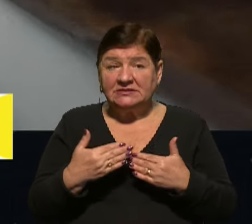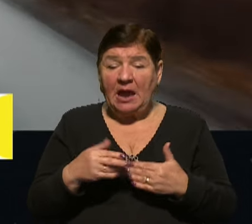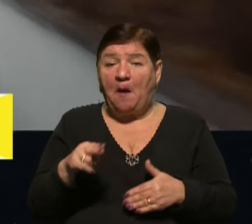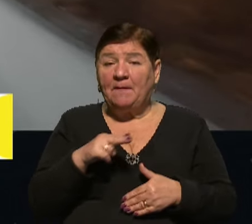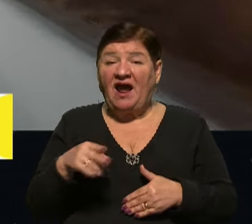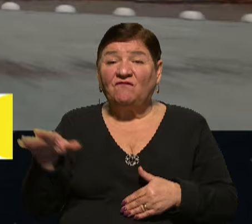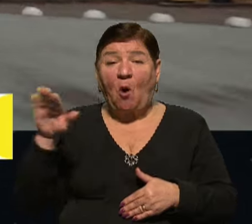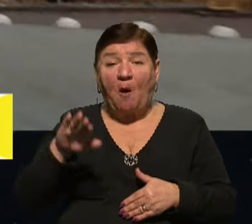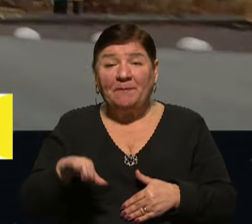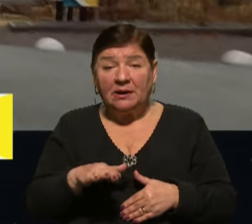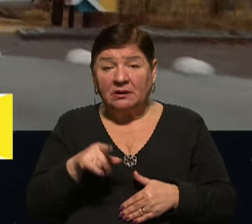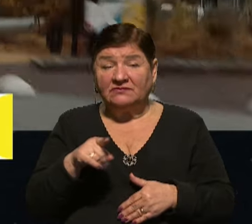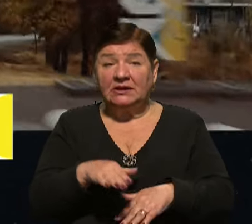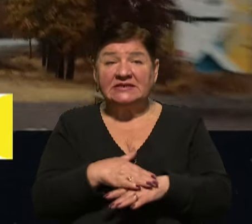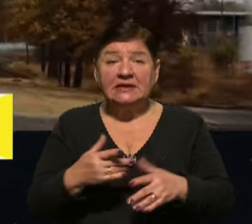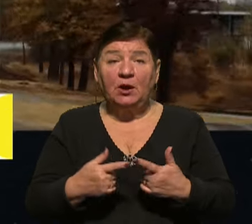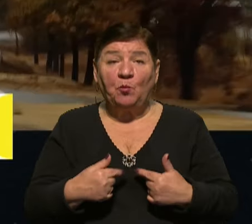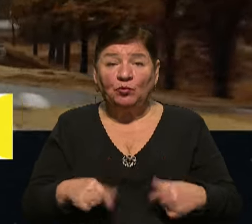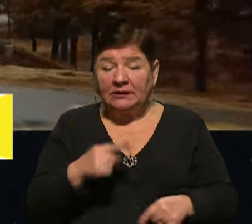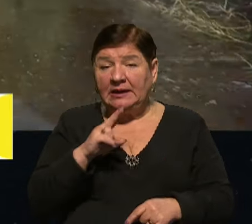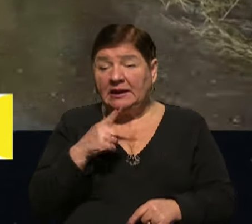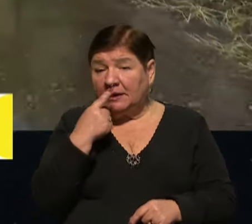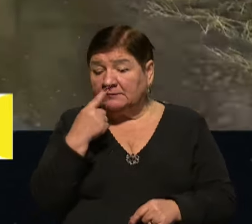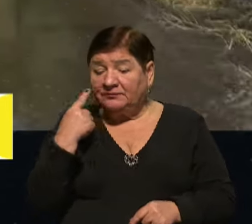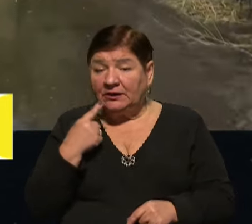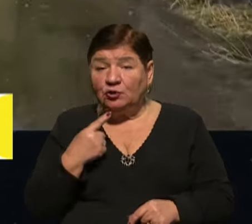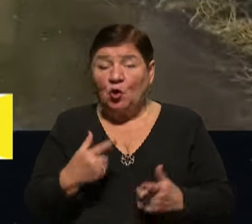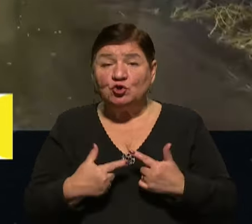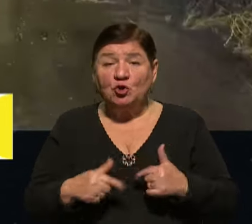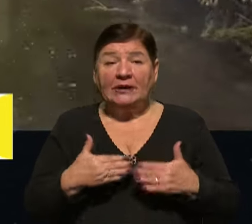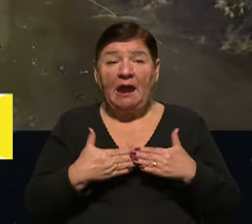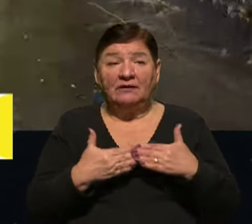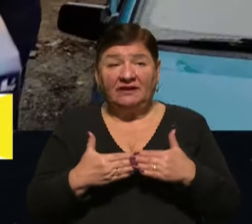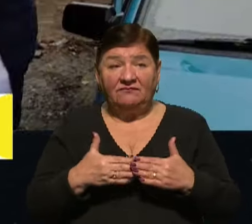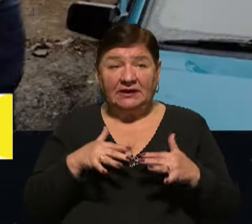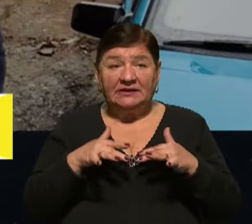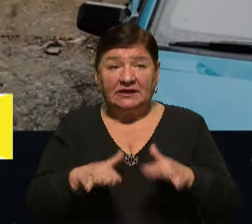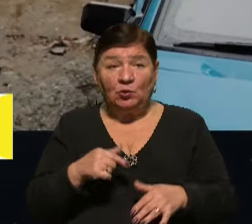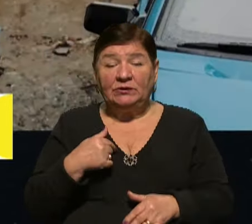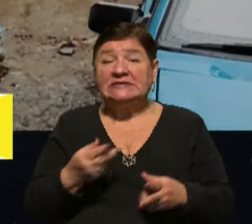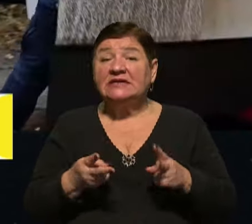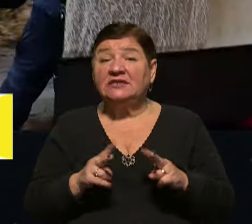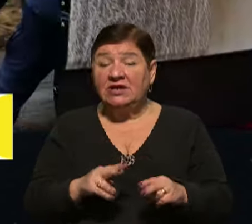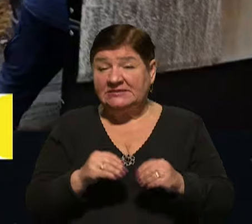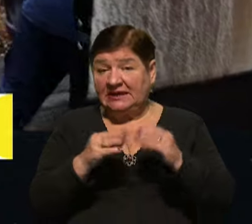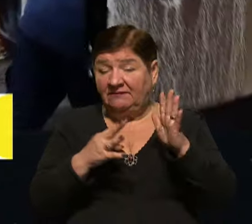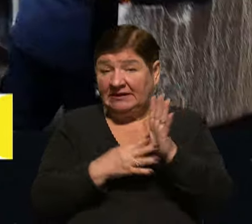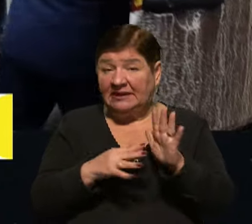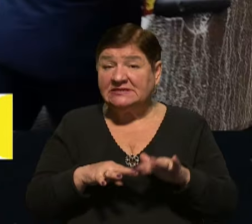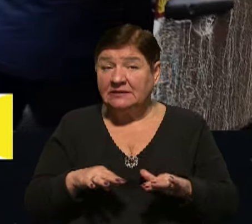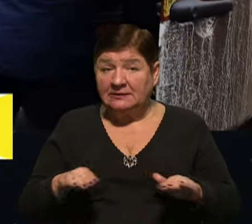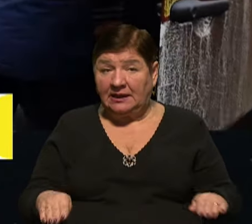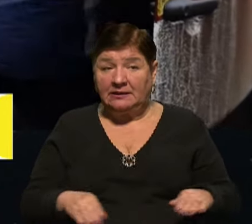берегу, але тим не менше тих населених пунктів, які наближені до зони активних бойових дій. У нас ще залишається 19 дітей.